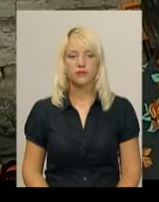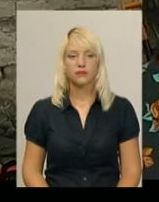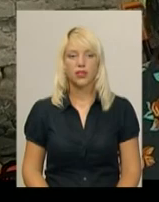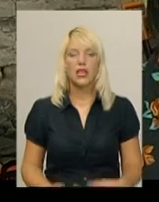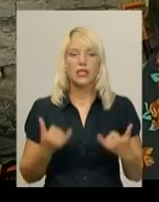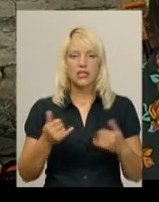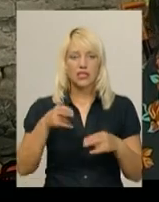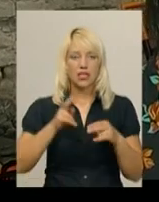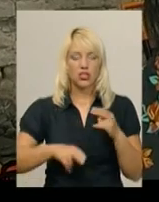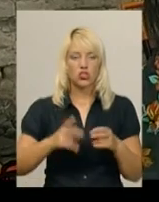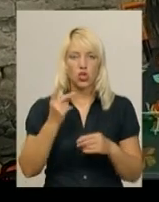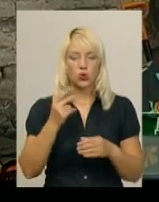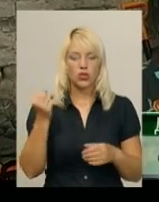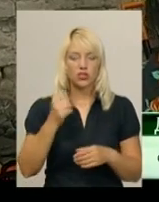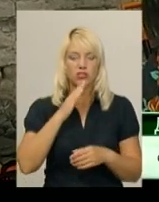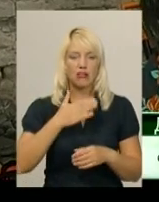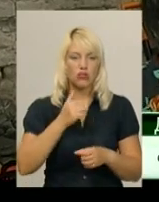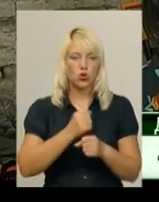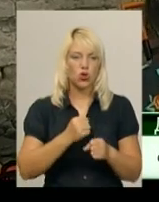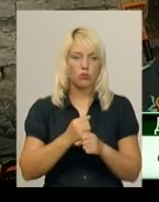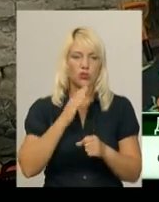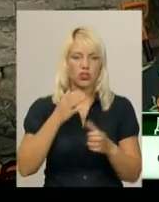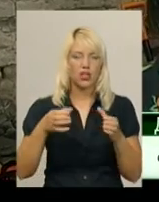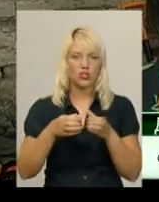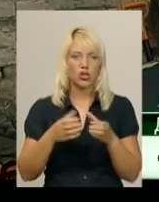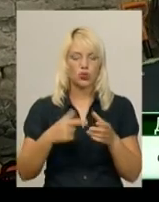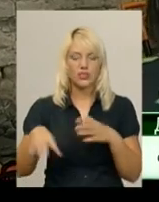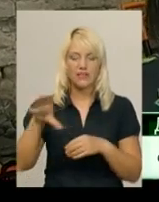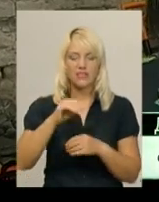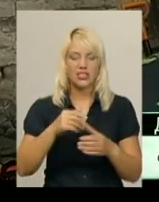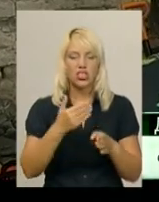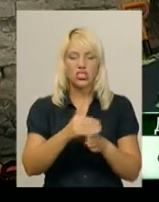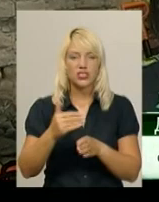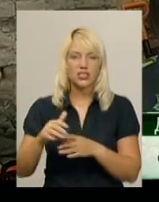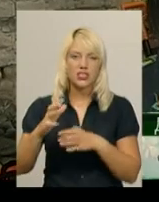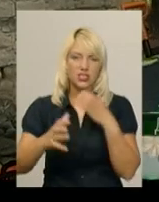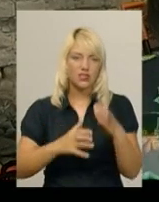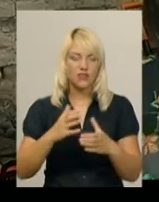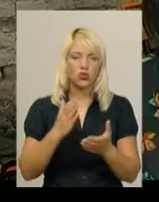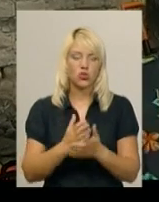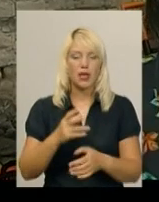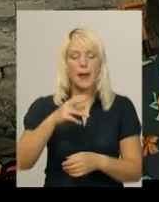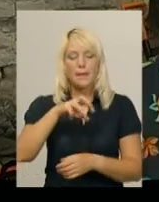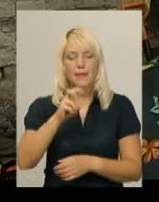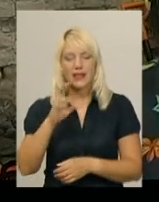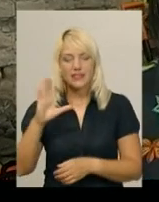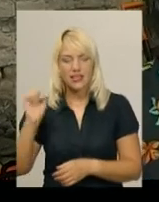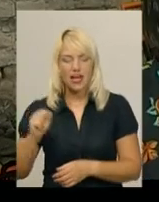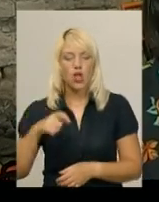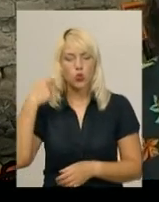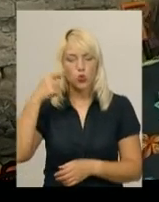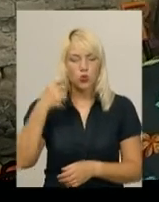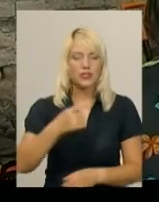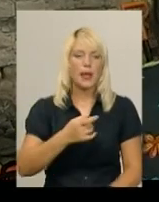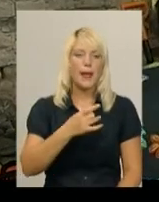Зараз закінчується майже другий тиждень нашої роботи. Наша група майже зі всіх частин світу. Є учасники з Мексики, з Турції, з Бельгії, з Франції.